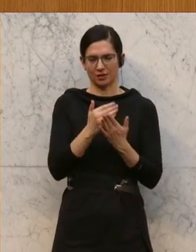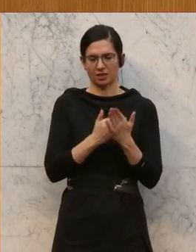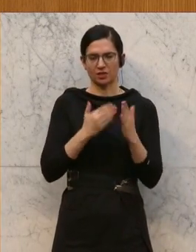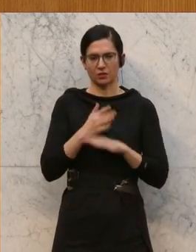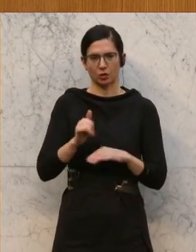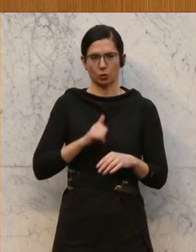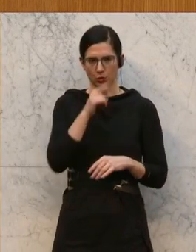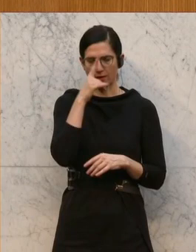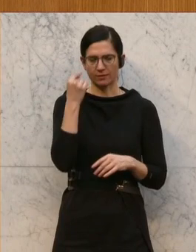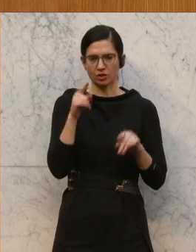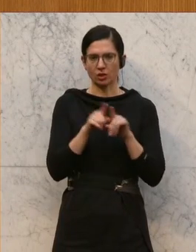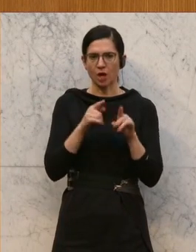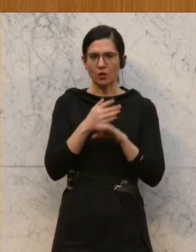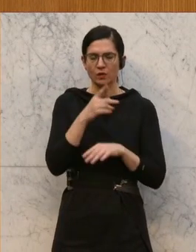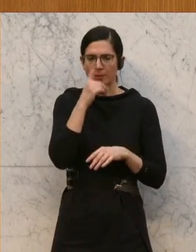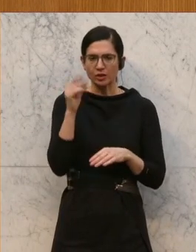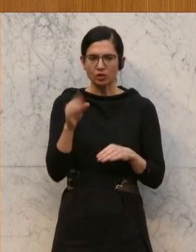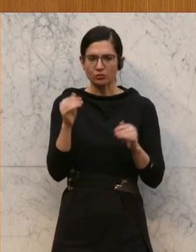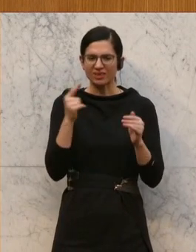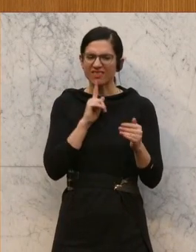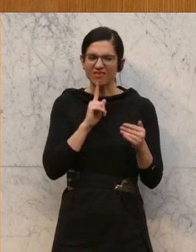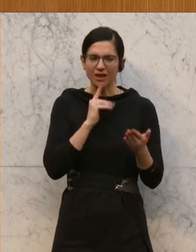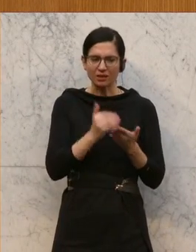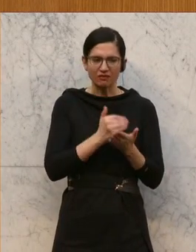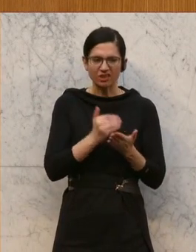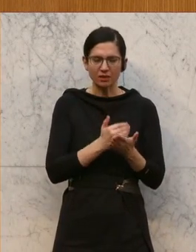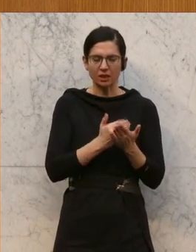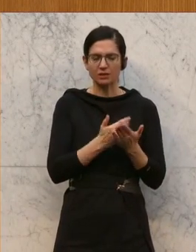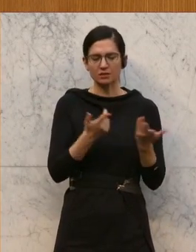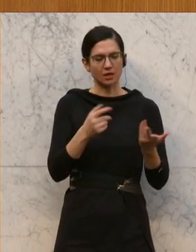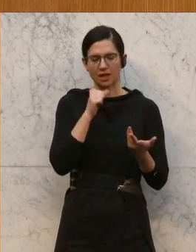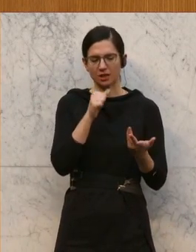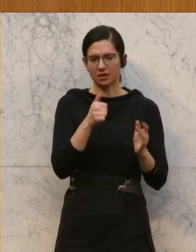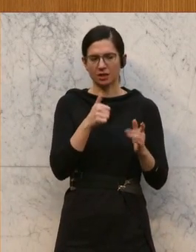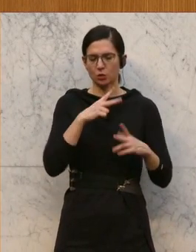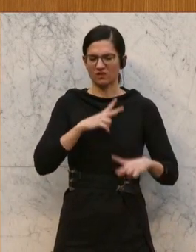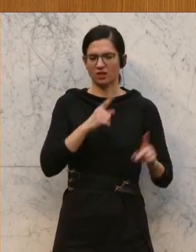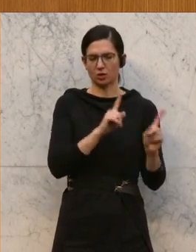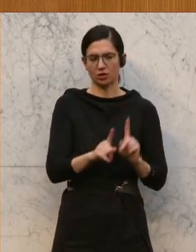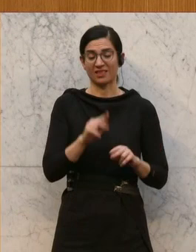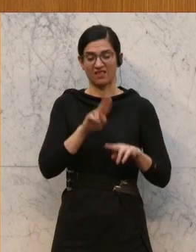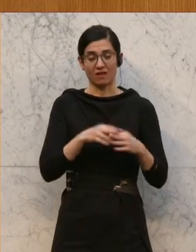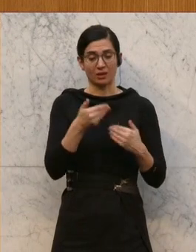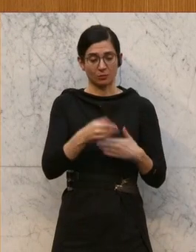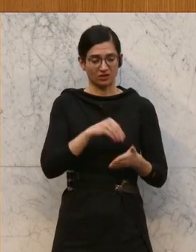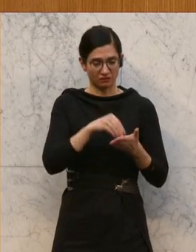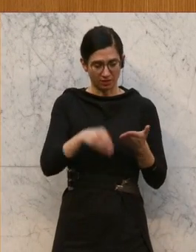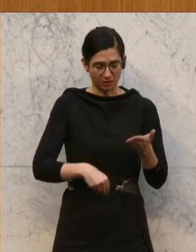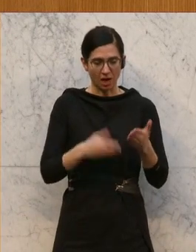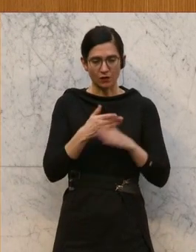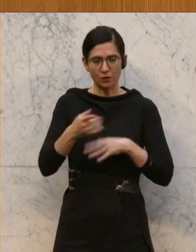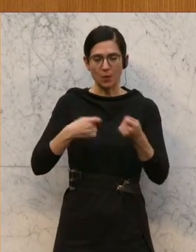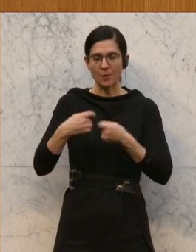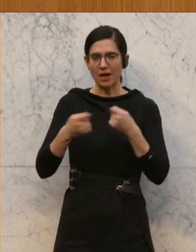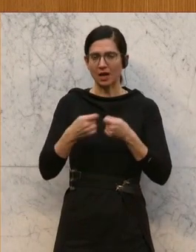junge Menschen, aber auch für Menschen mit einem geringen Einkommen unbefriedigend ist, weil sie bei einem Abschluss eines Mietvertrages für einen Makler